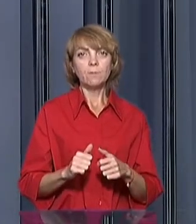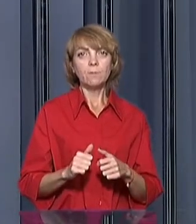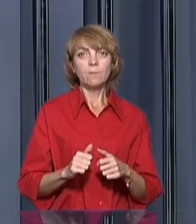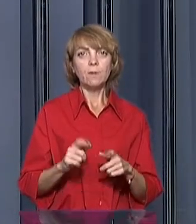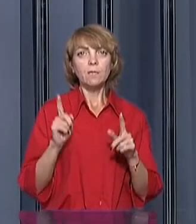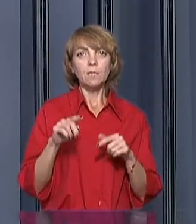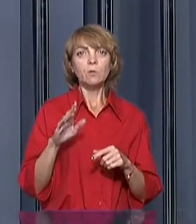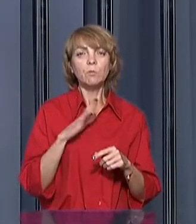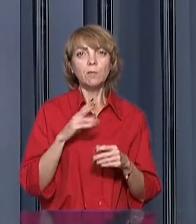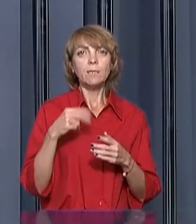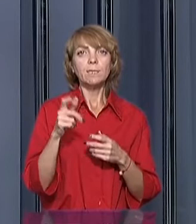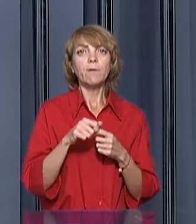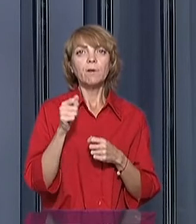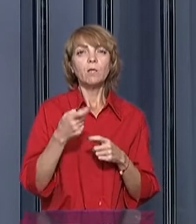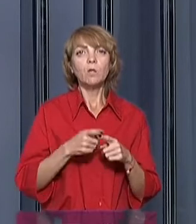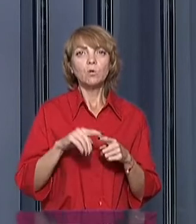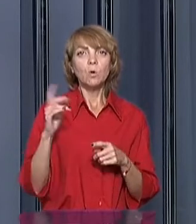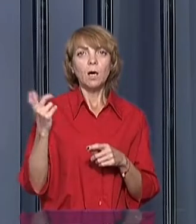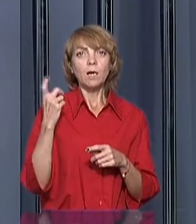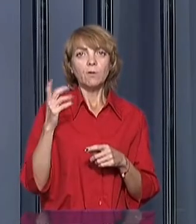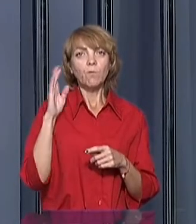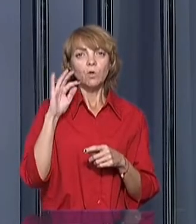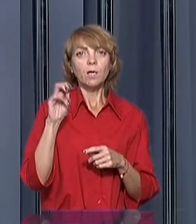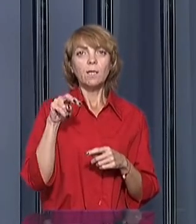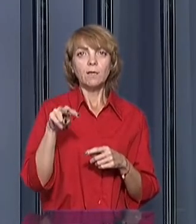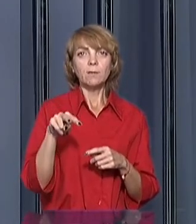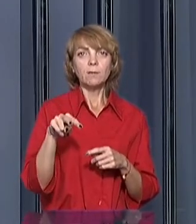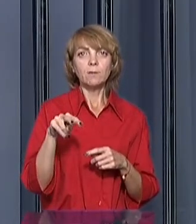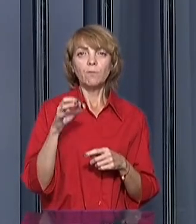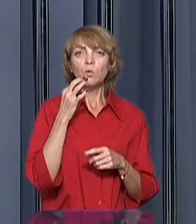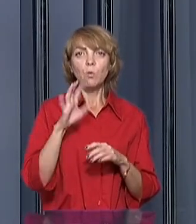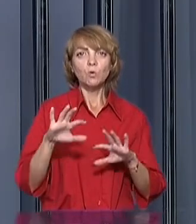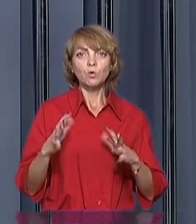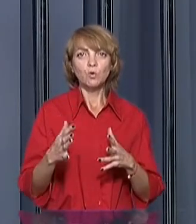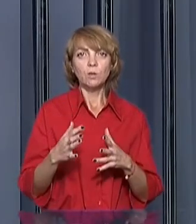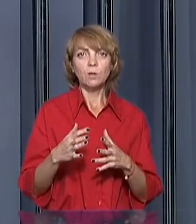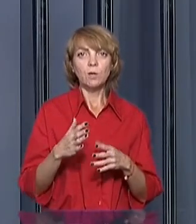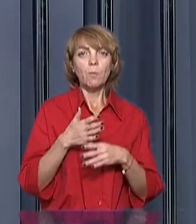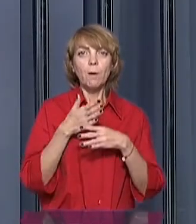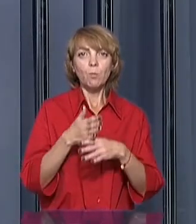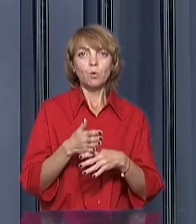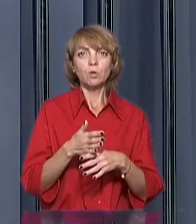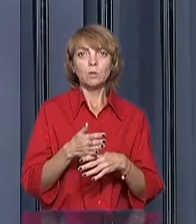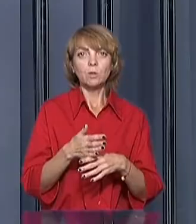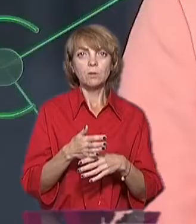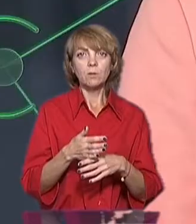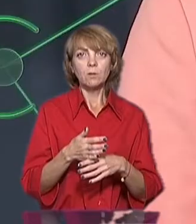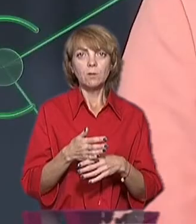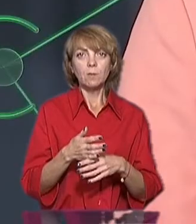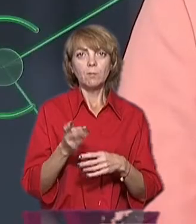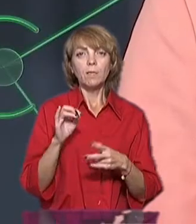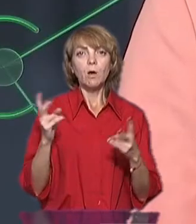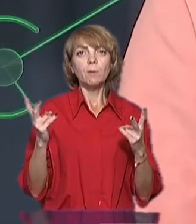Також були дани заверення о тому, що Харкова водоканал в будь-якому злочі поможуть при